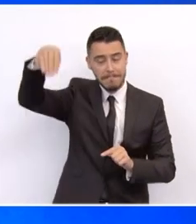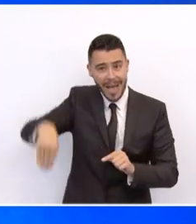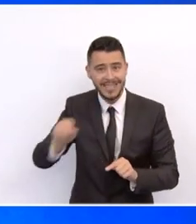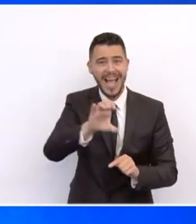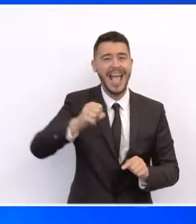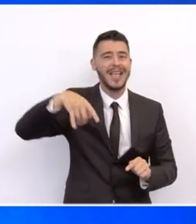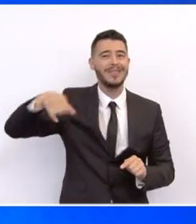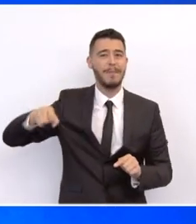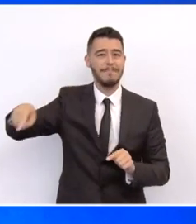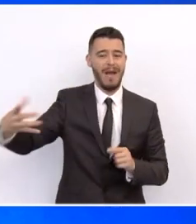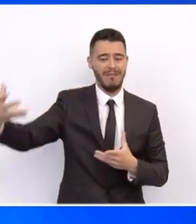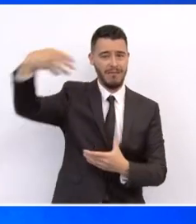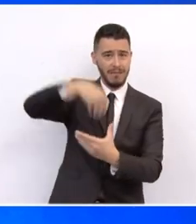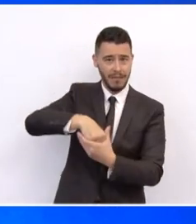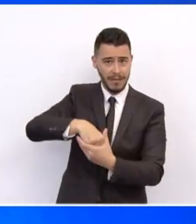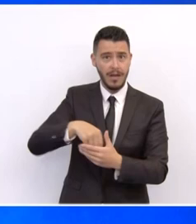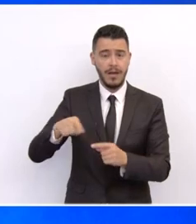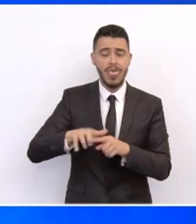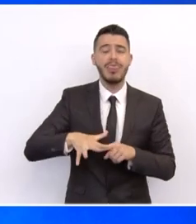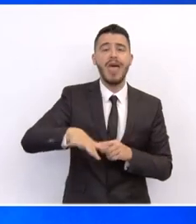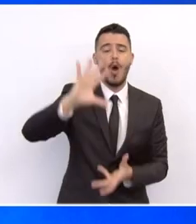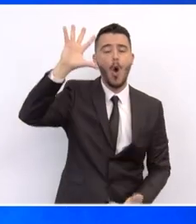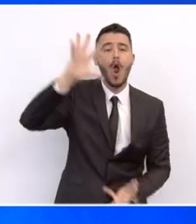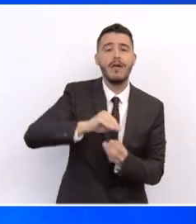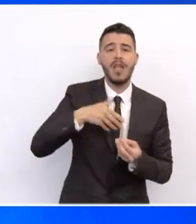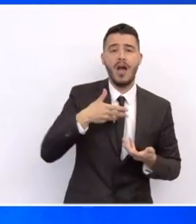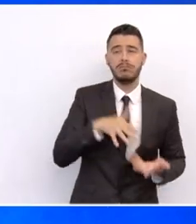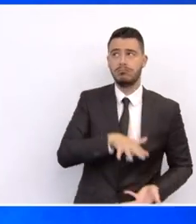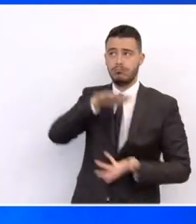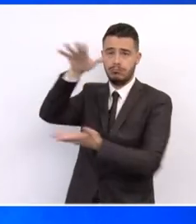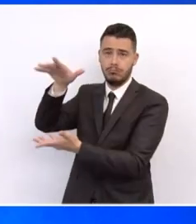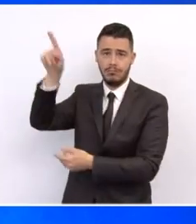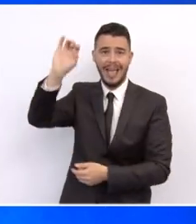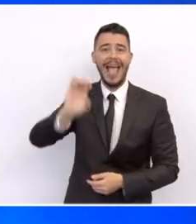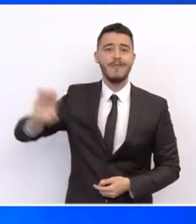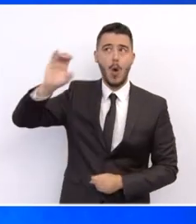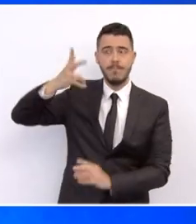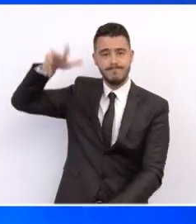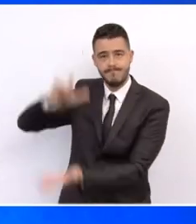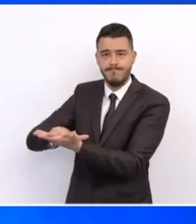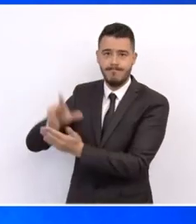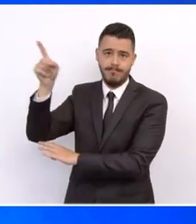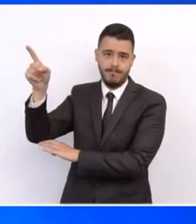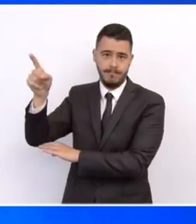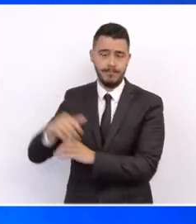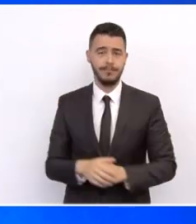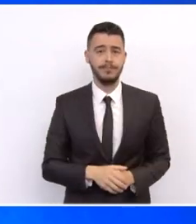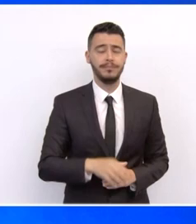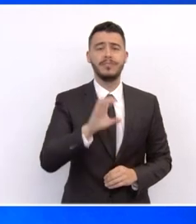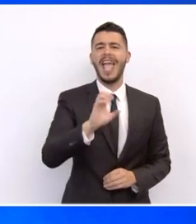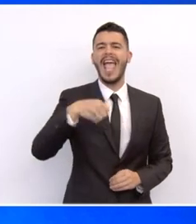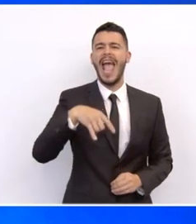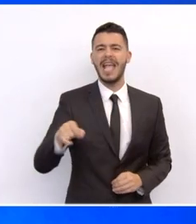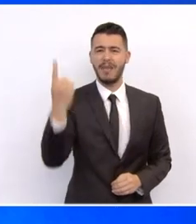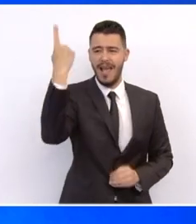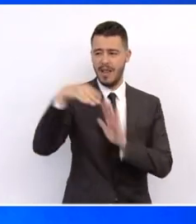και αυτά με τη σειρά τους να υποβληθούν προς έγκριση στην Ευρωπαϊκή Επιτροπή τους αμέσως επόμενους μήνες. Δεν είναι όμως μόνο το ΕΣΠΑ. Έχουμε στη διάθεσή μας